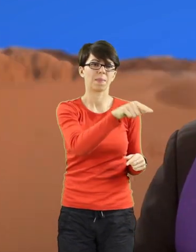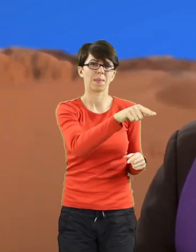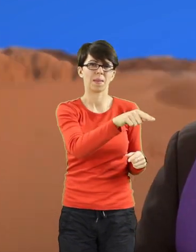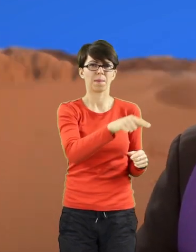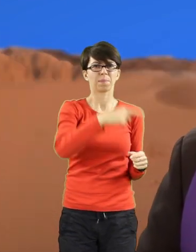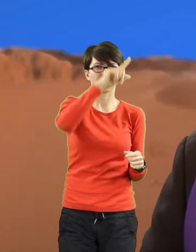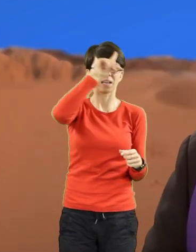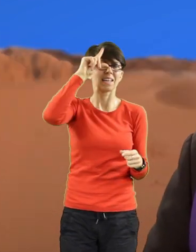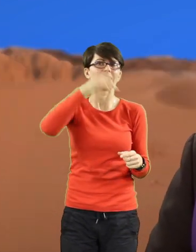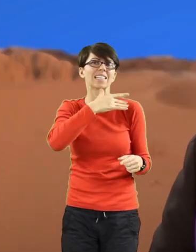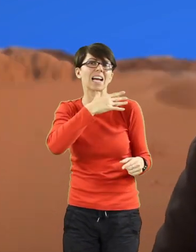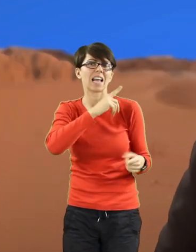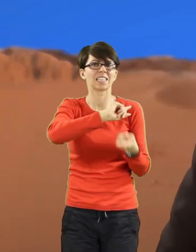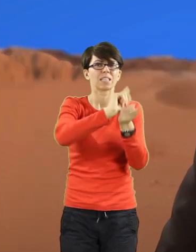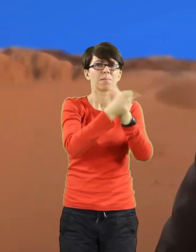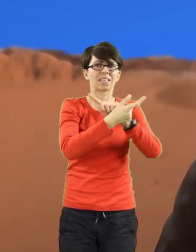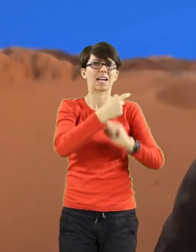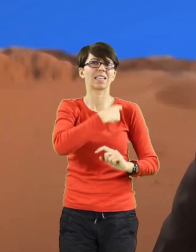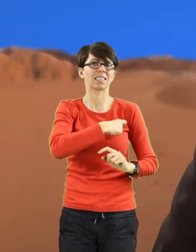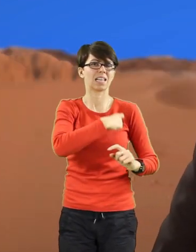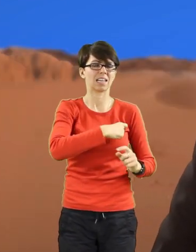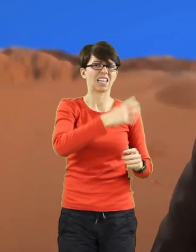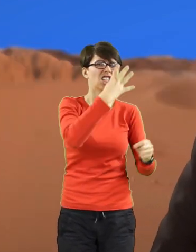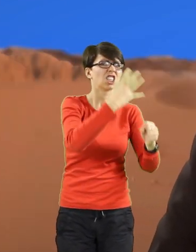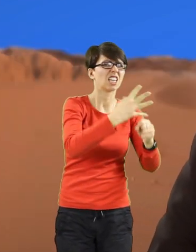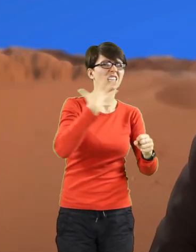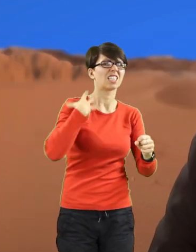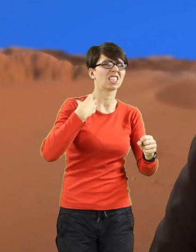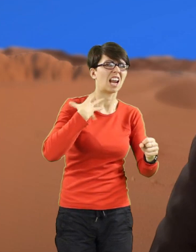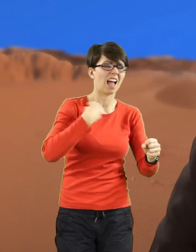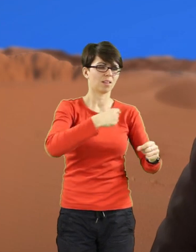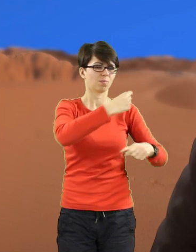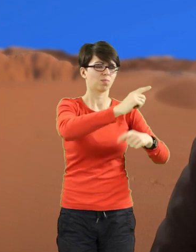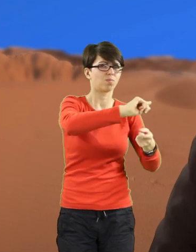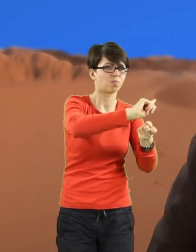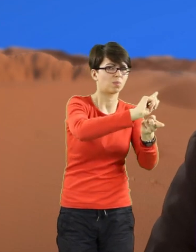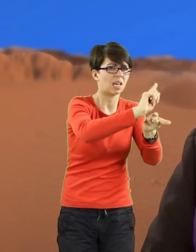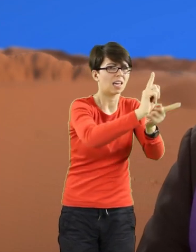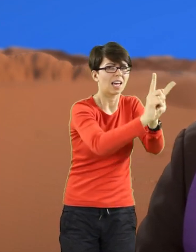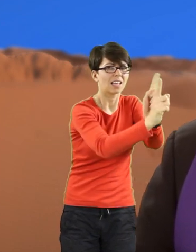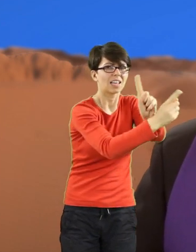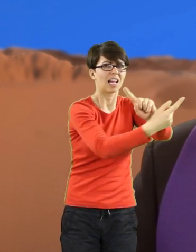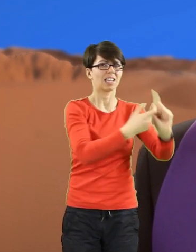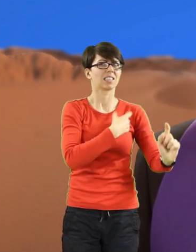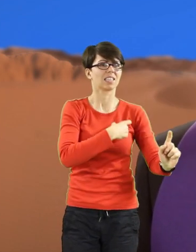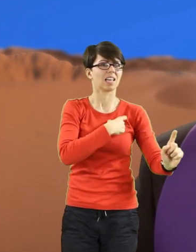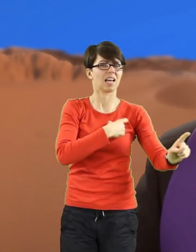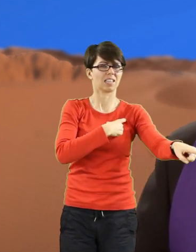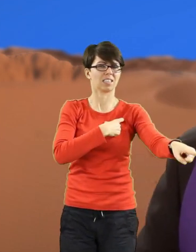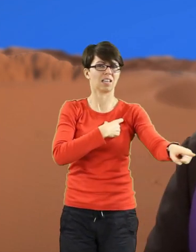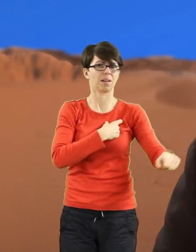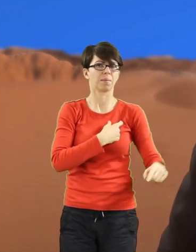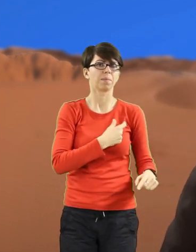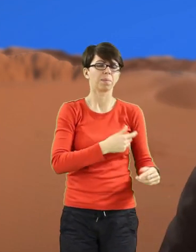Pustynia to miejsce, na którym przez 40 lat kształtował serce swojego ludu. Jak powie Księga Jozułego,